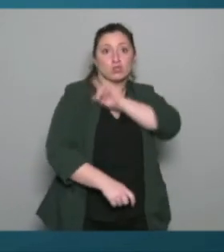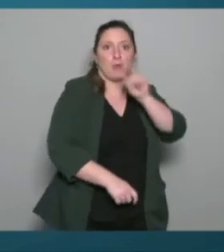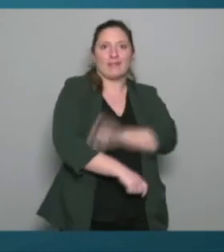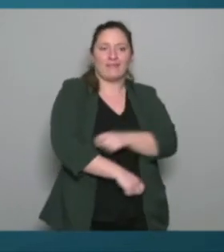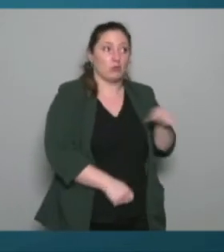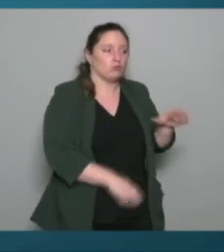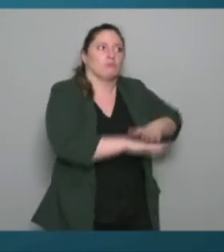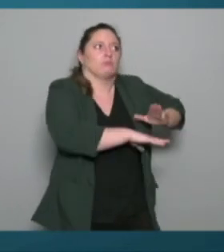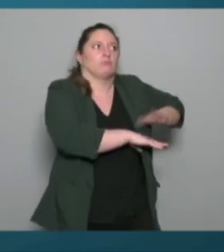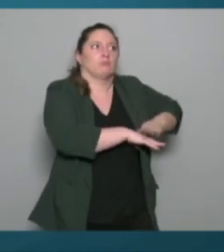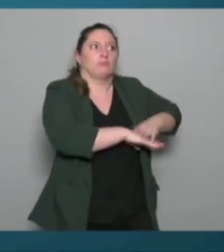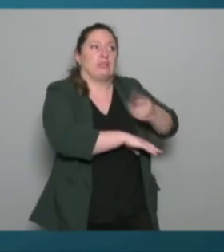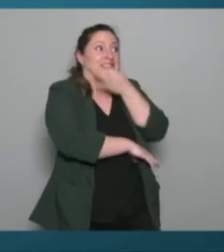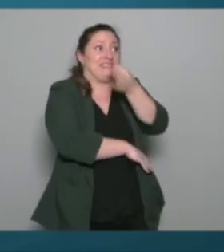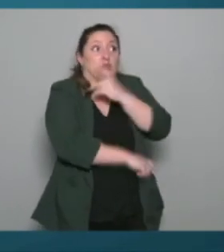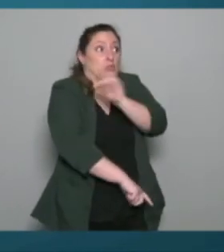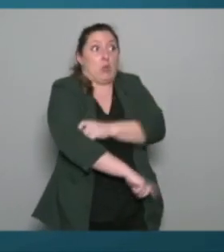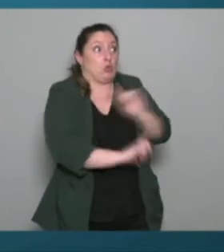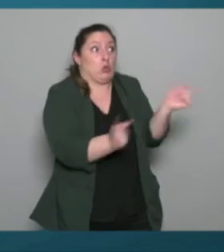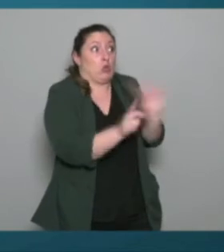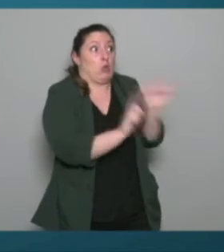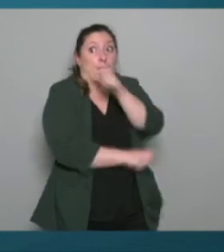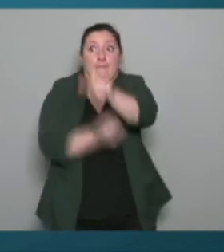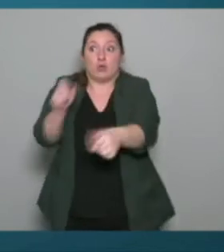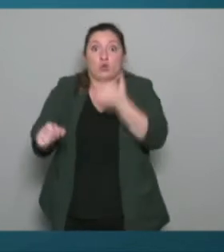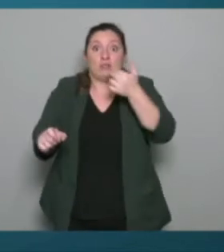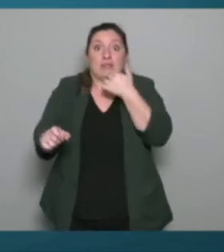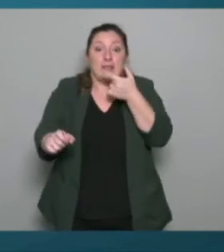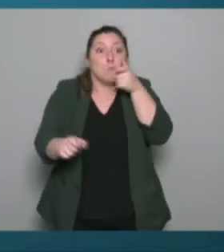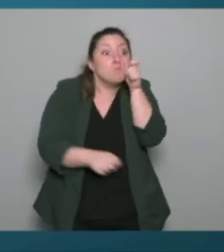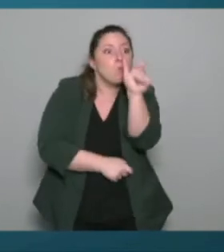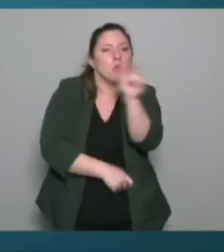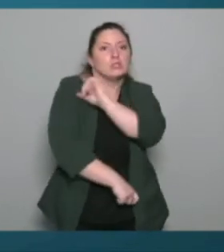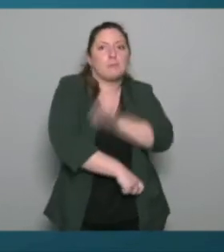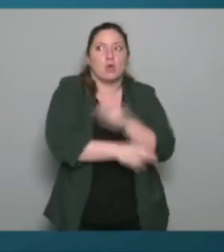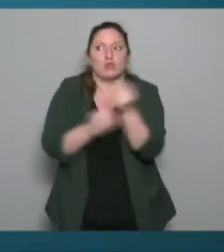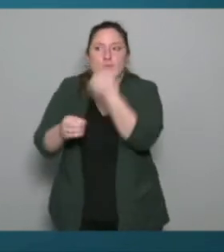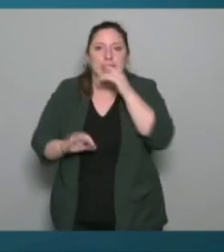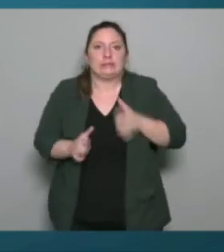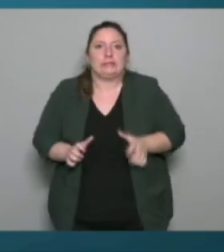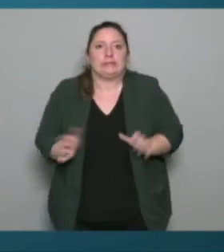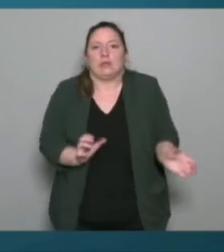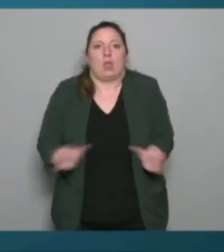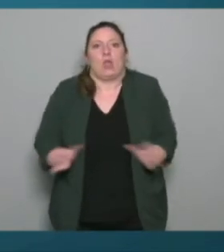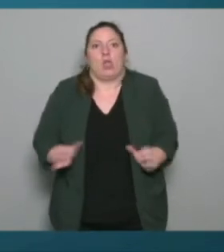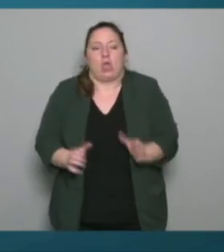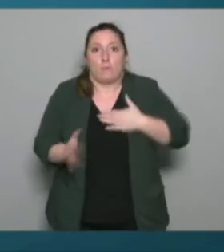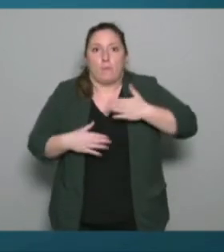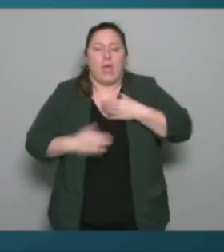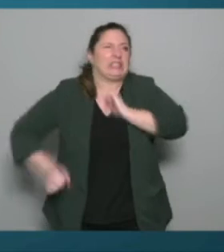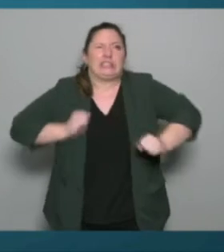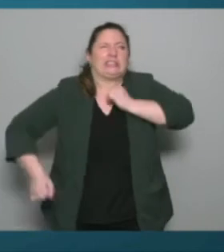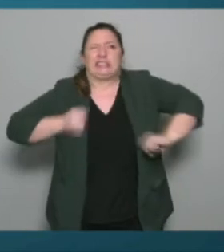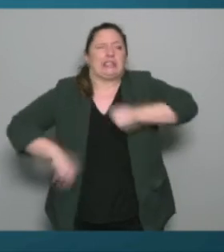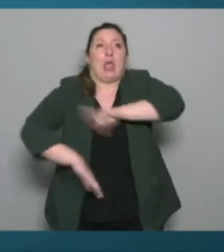nos usagers vont avoir peur et ça veut dire que tu vas leur faire courir des marathons etc ce n pas ce qu'ils veulent c'est